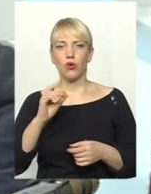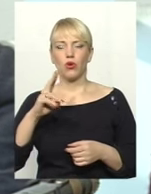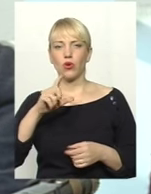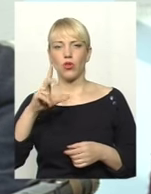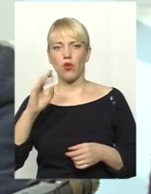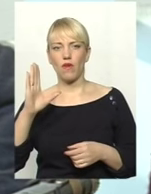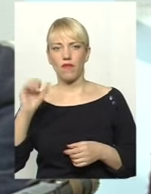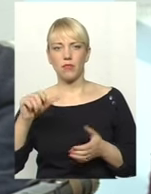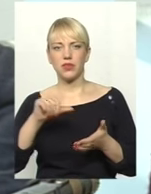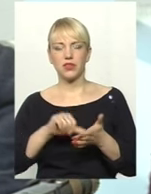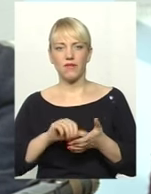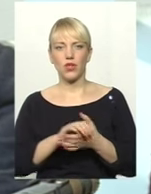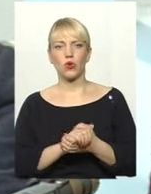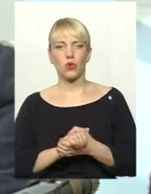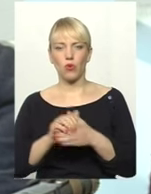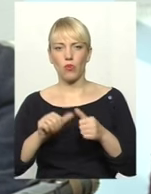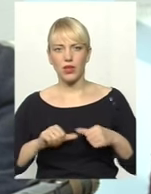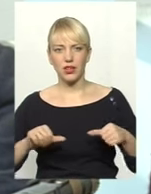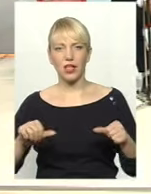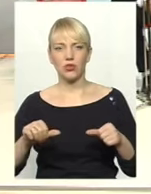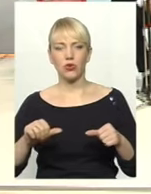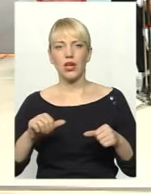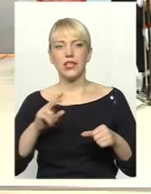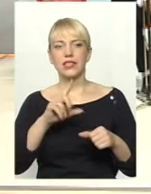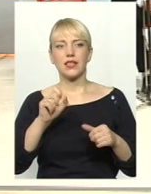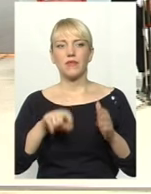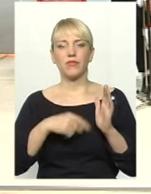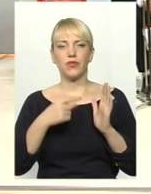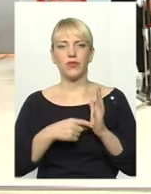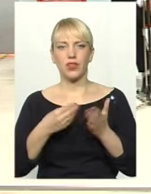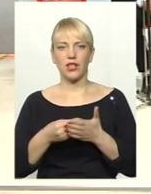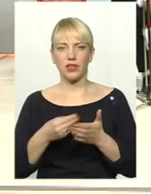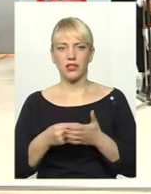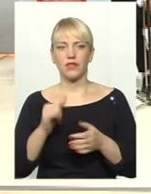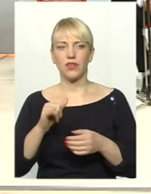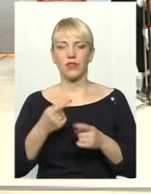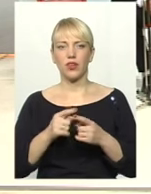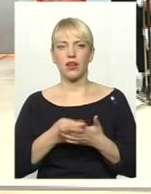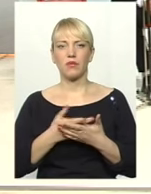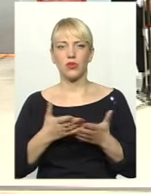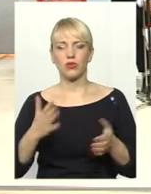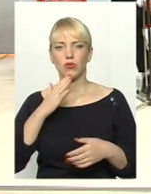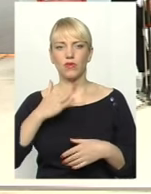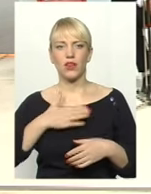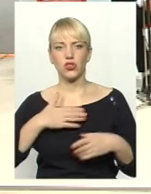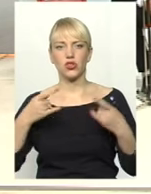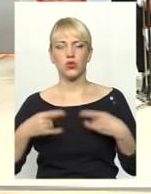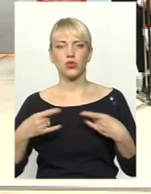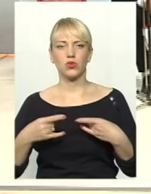комітету з питань бюджету та фінансів. Вона ж репрезентує в нашій студії